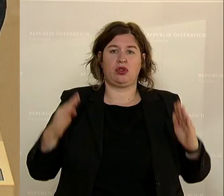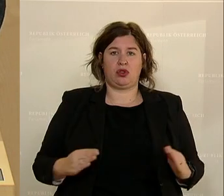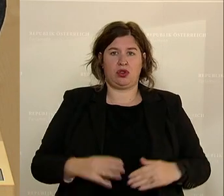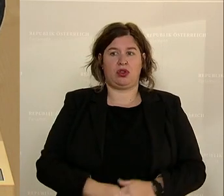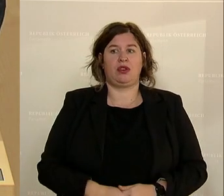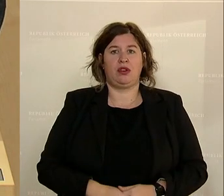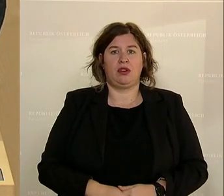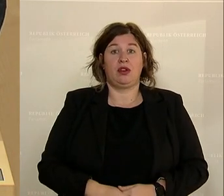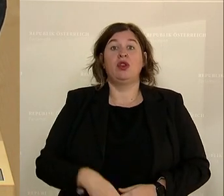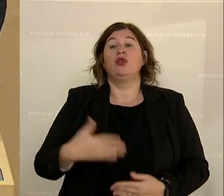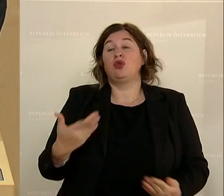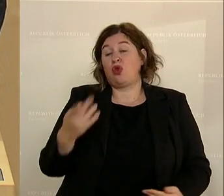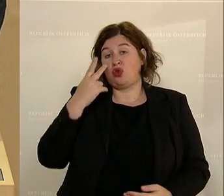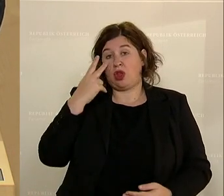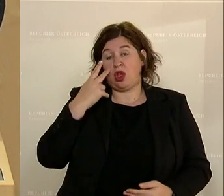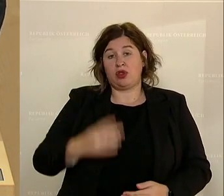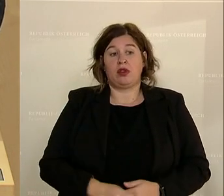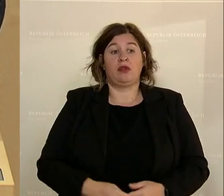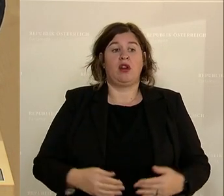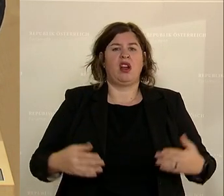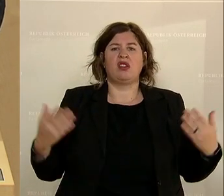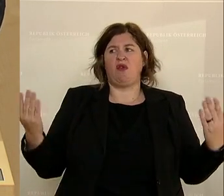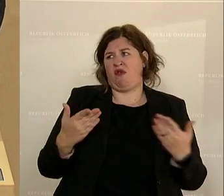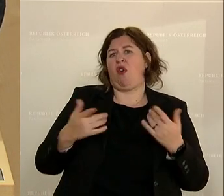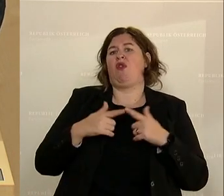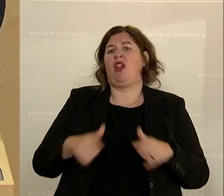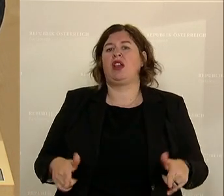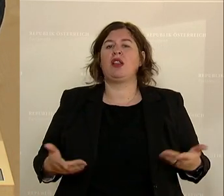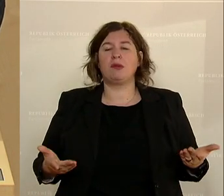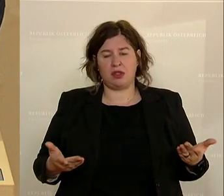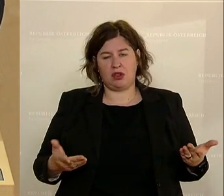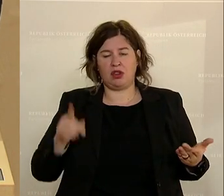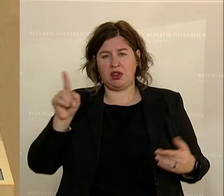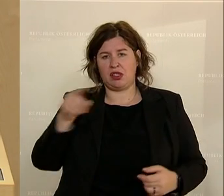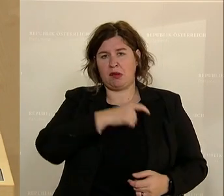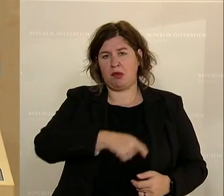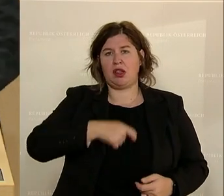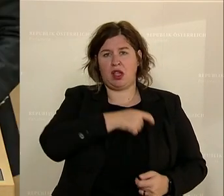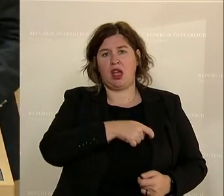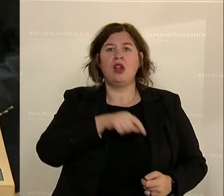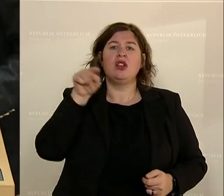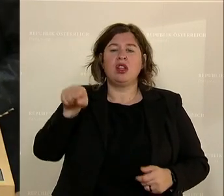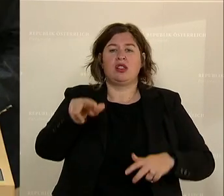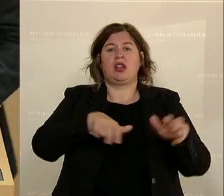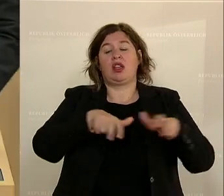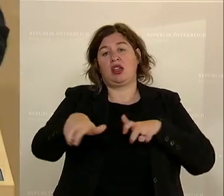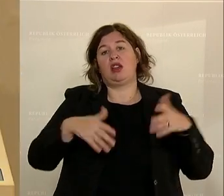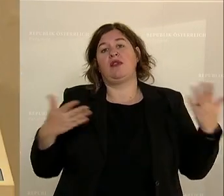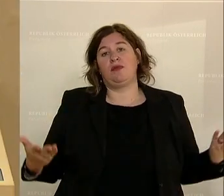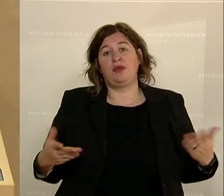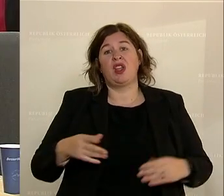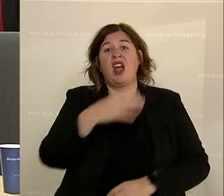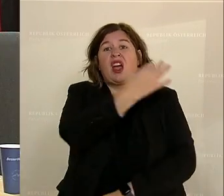So schaut es aus. Also wo ist die Legitimation dieser Partei und dieser Regierung? Und Kanzler